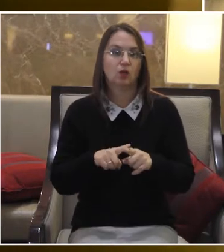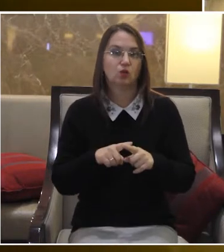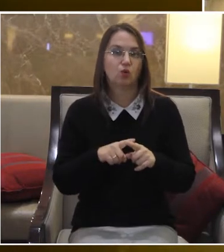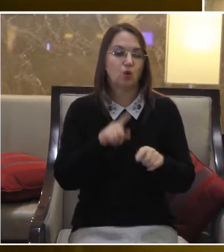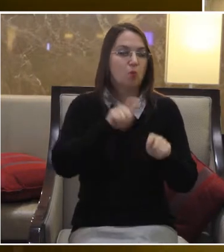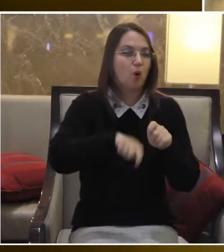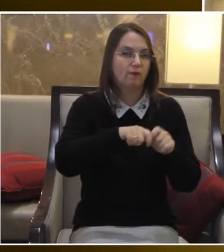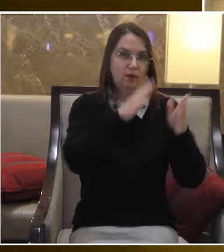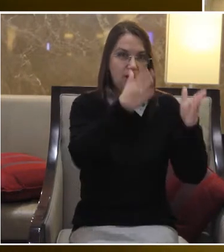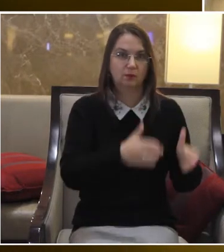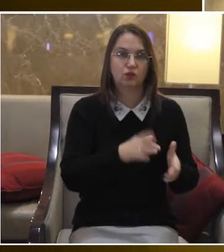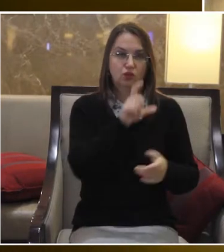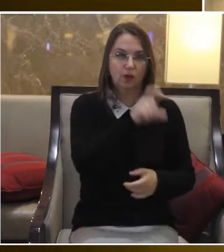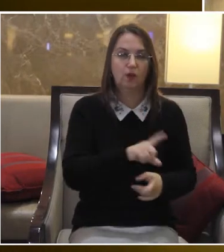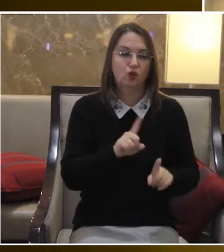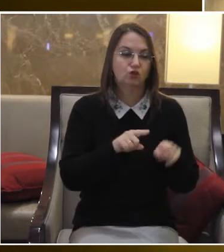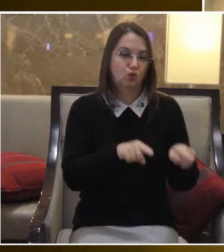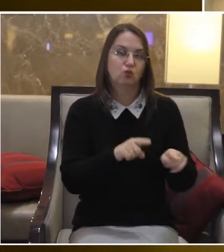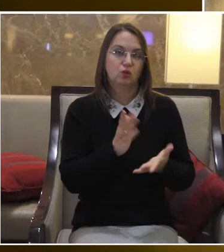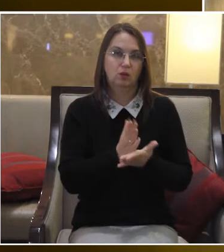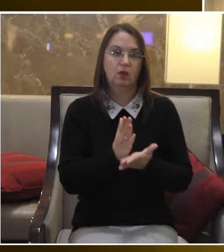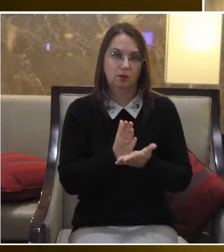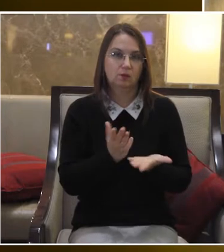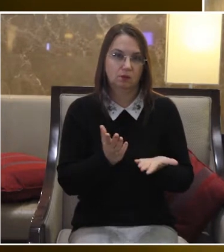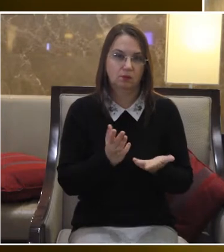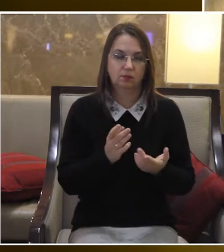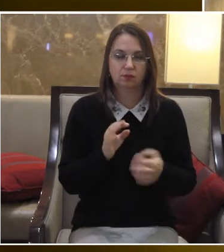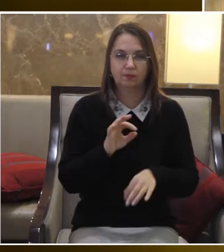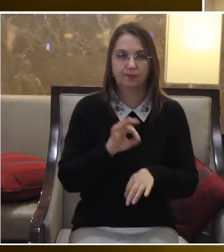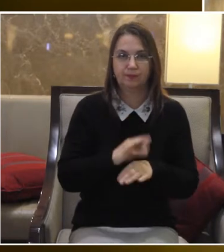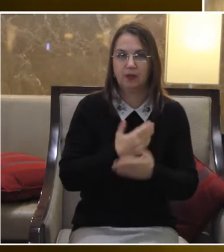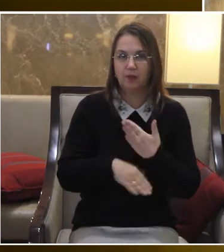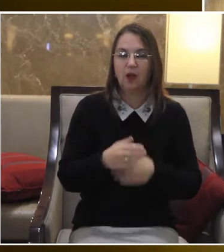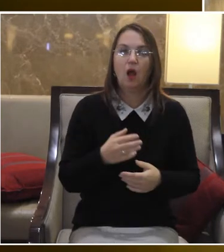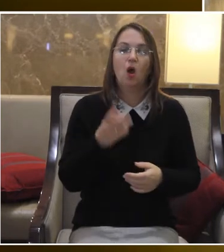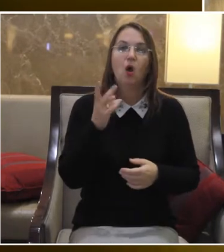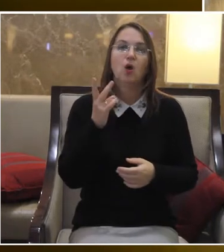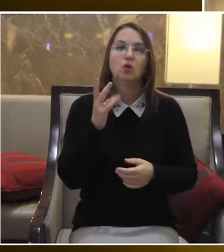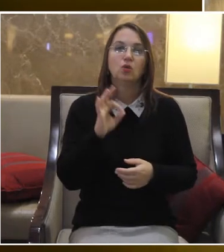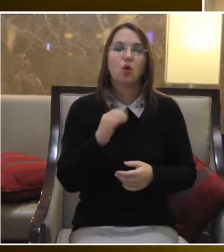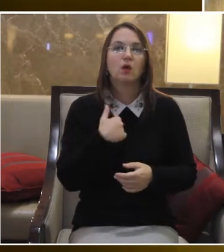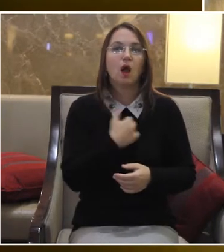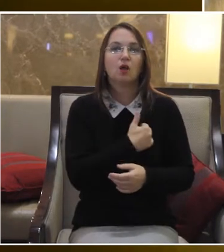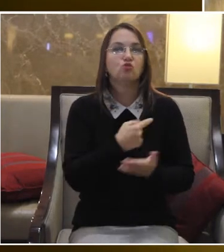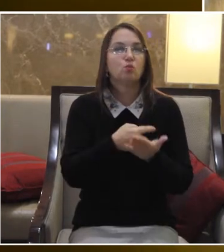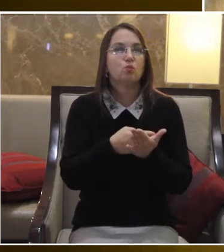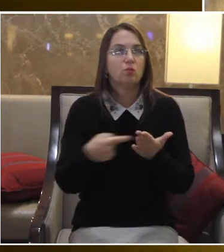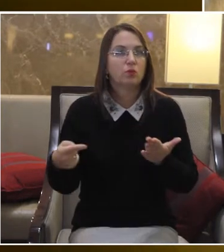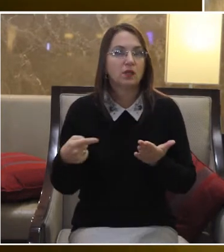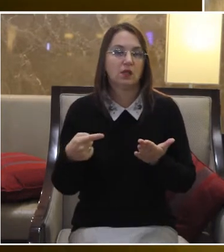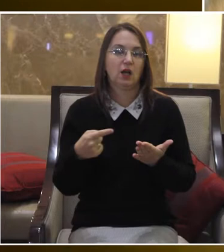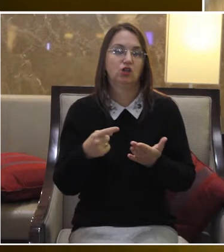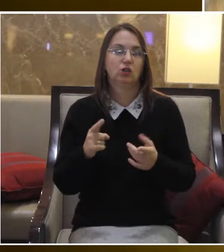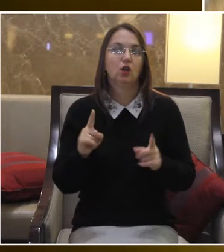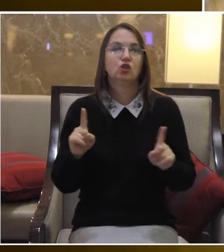певні особливості Але водночас я, звичайно, хочу зазначити, що інвалідність, вона не